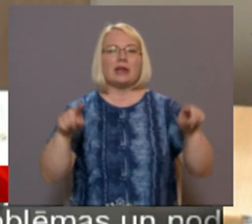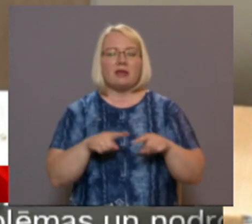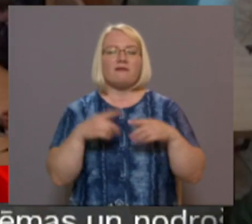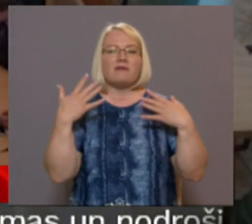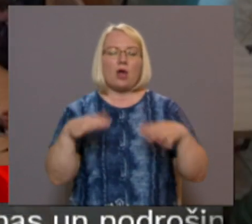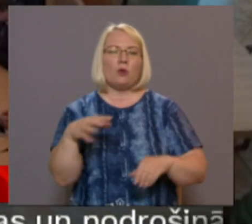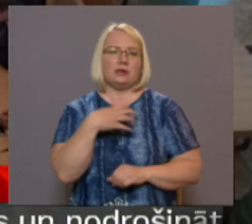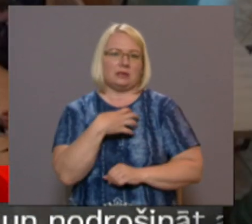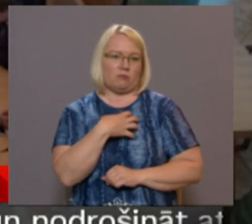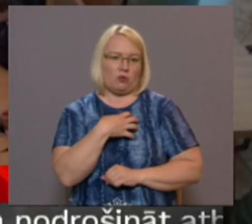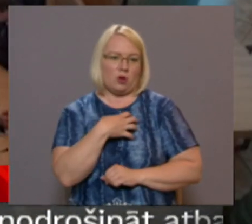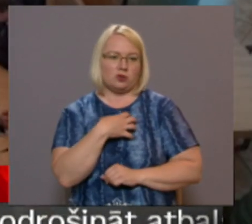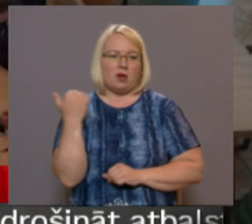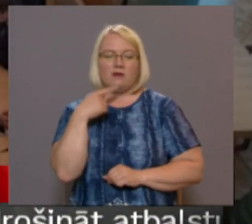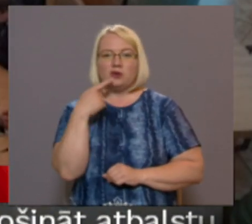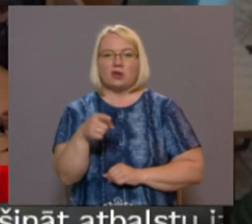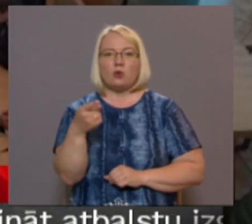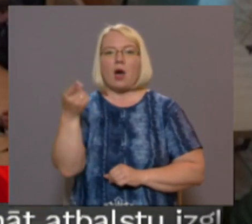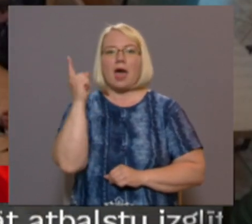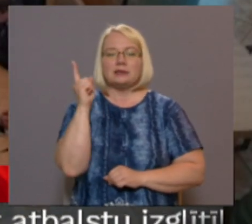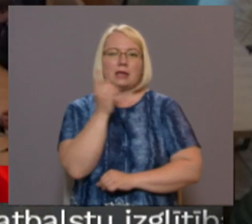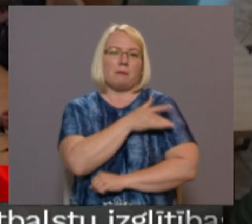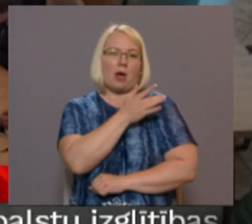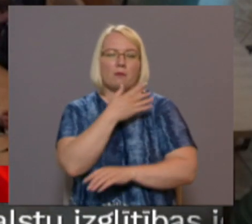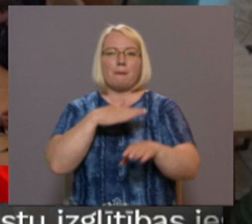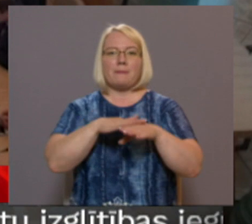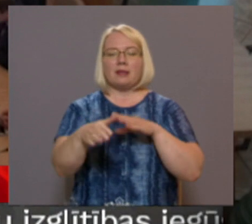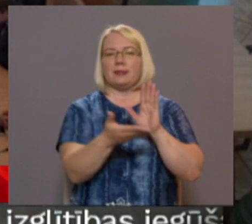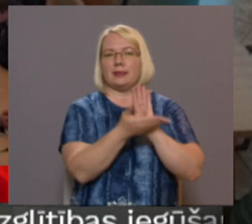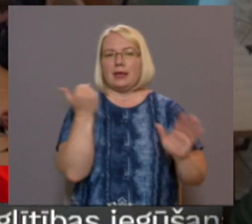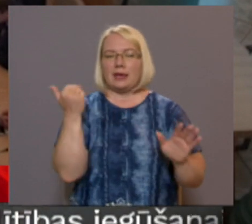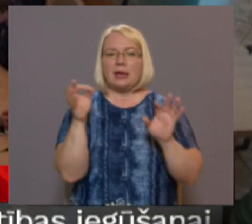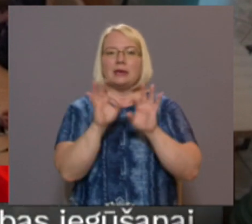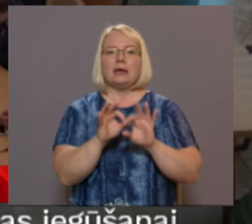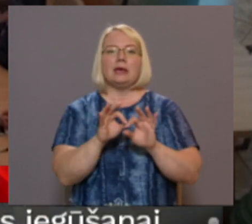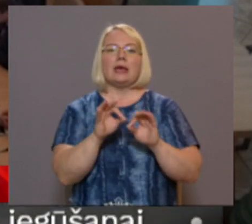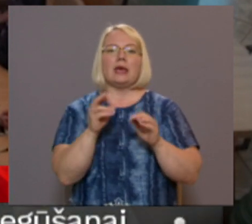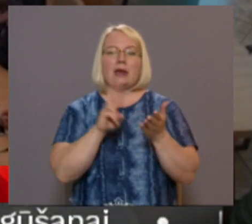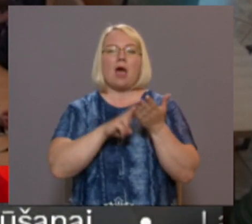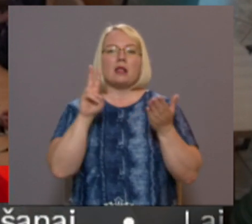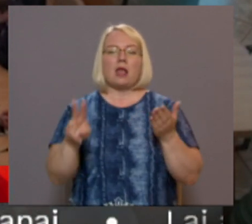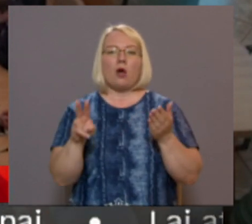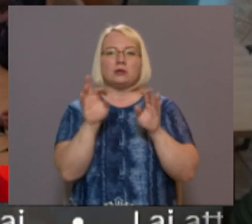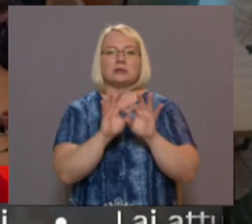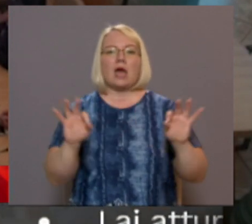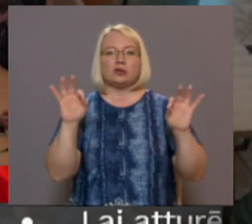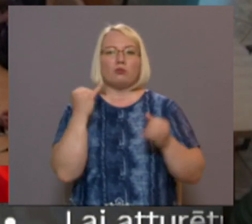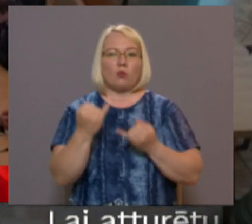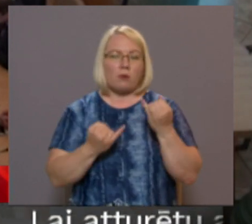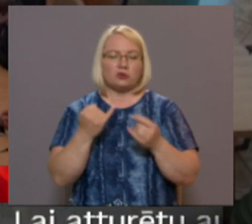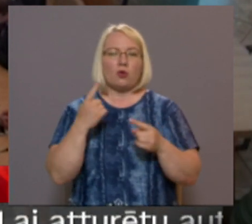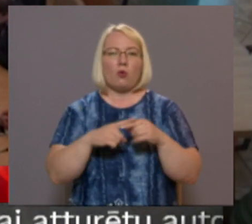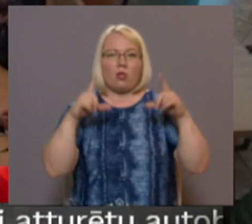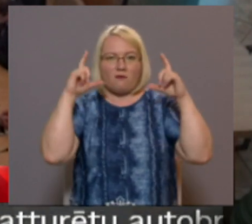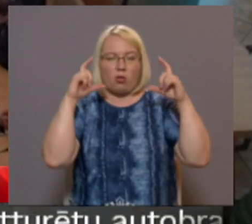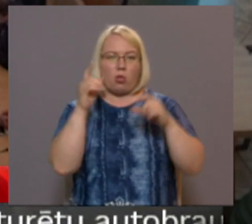pārslimojuši. No aizlietējiem pakalpojiem pilnībā mēs izņemam gan šo skaistumu kopšanu, gan arī fotopakalpojumu stēlpās.